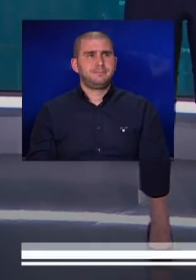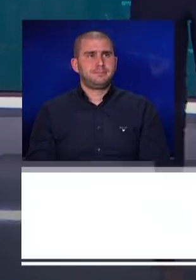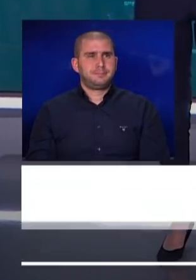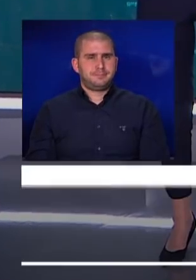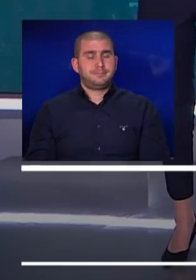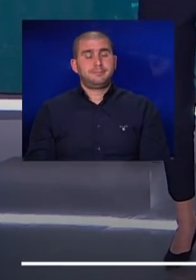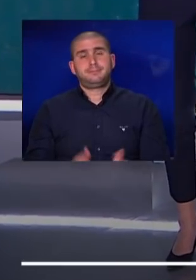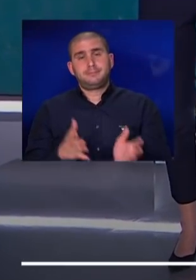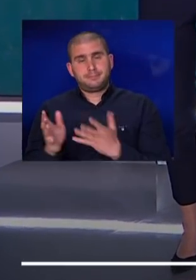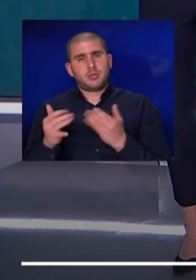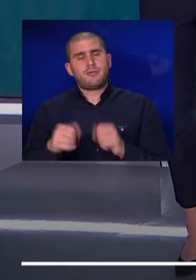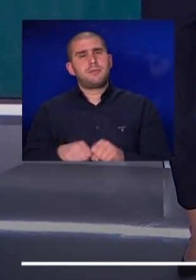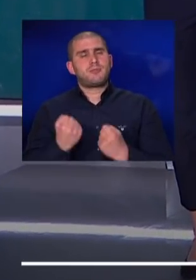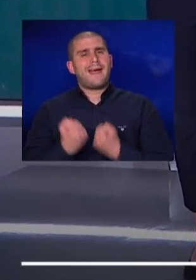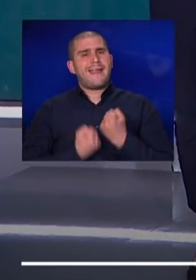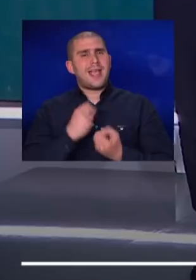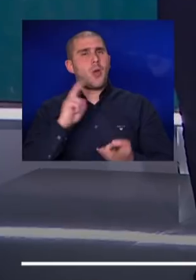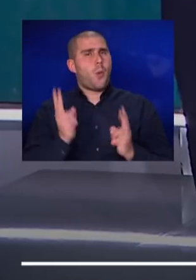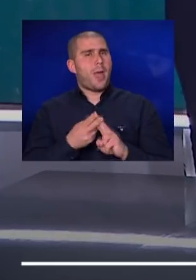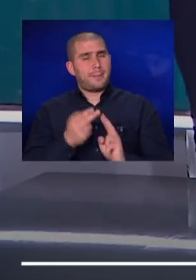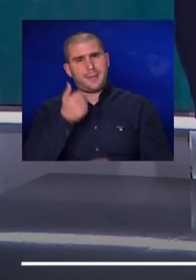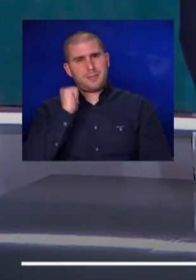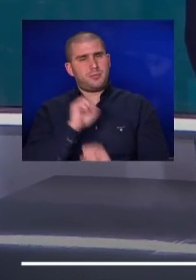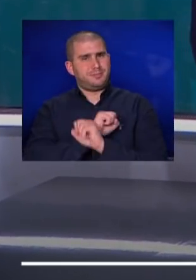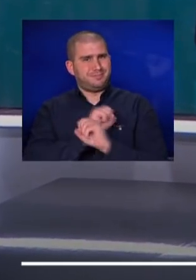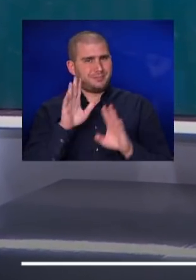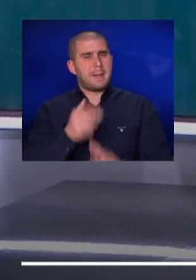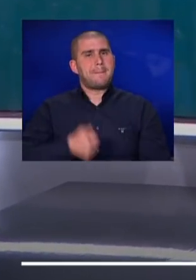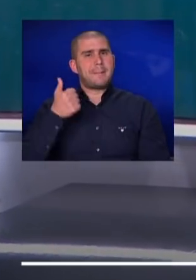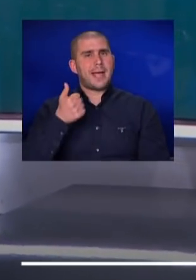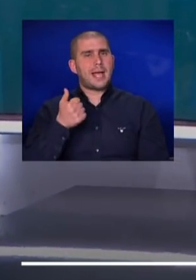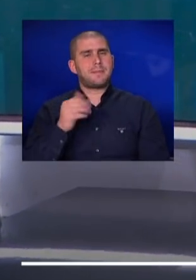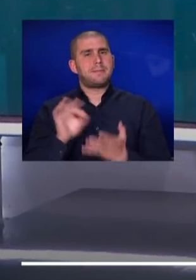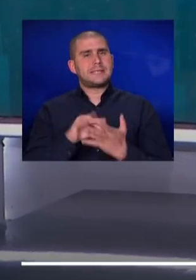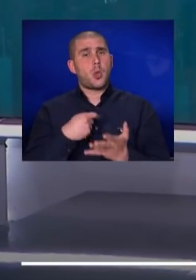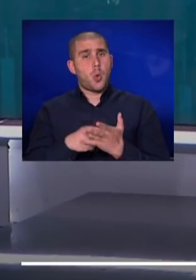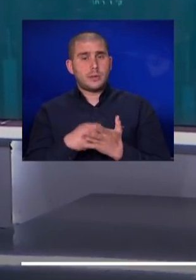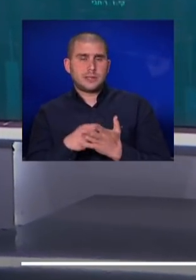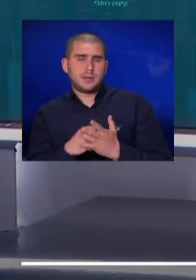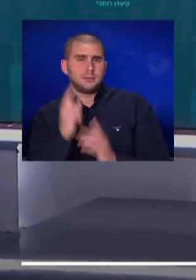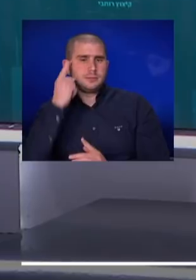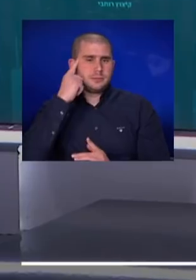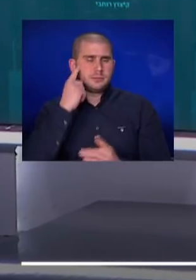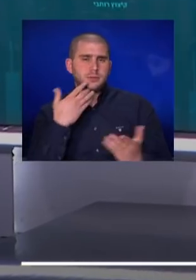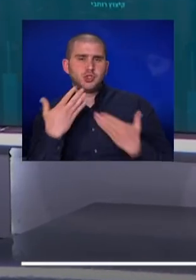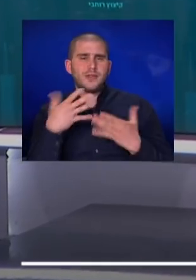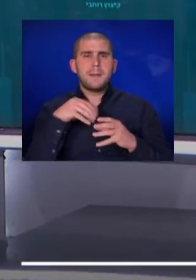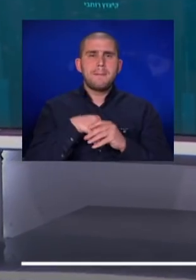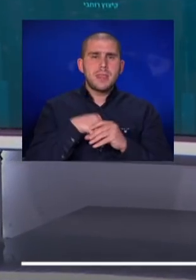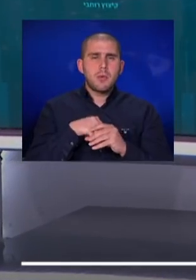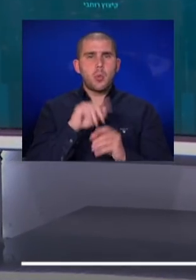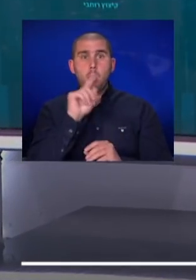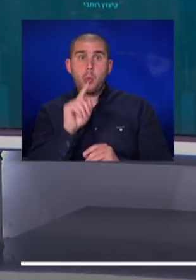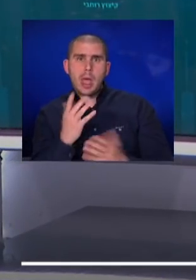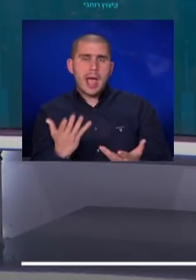ועכשיו אנחנו עם משבר האנרגיה העולמי. אתמול פרסמנו שבחירים במשרד האוצר מדברים פתאום בישיבות פנימיות על כך